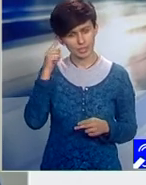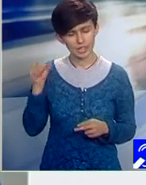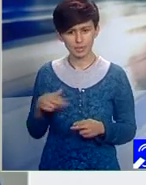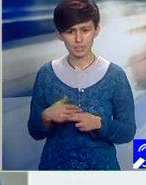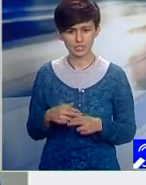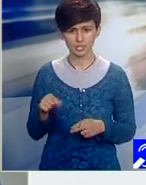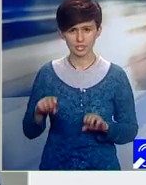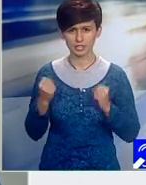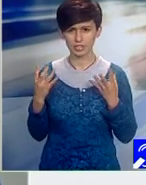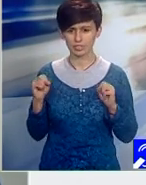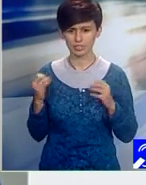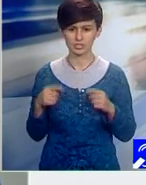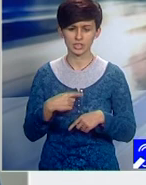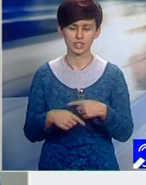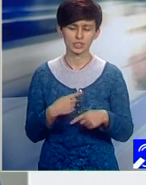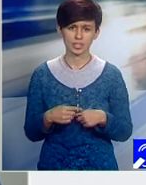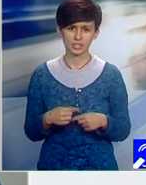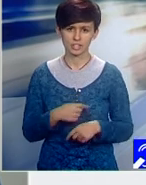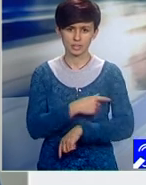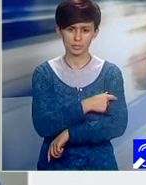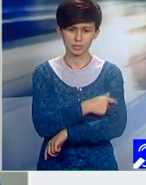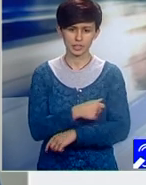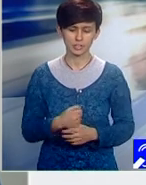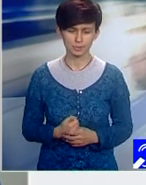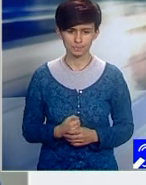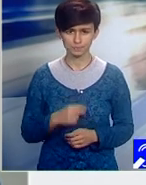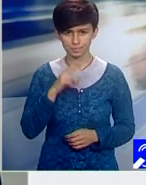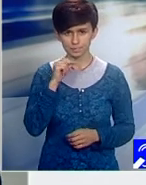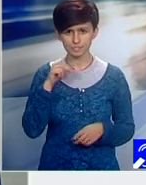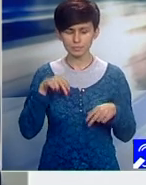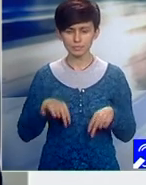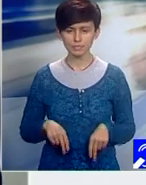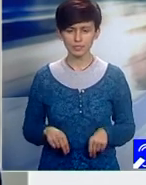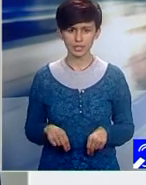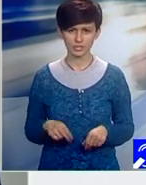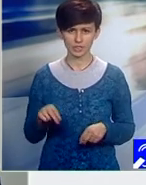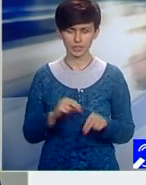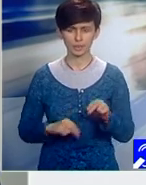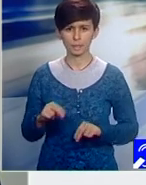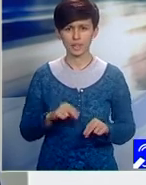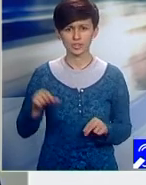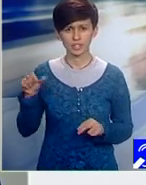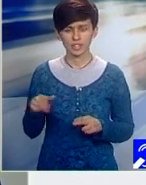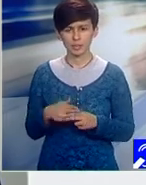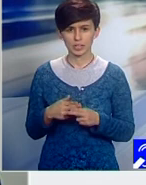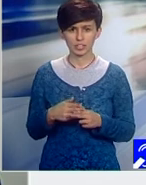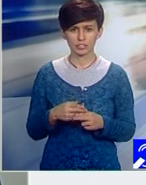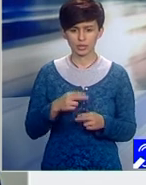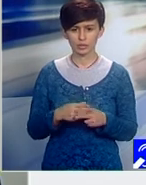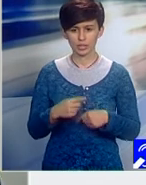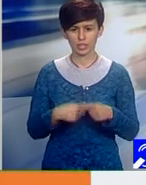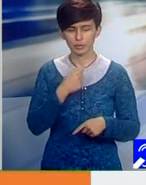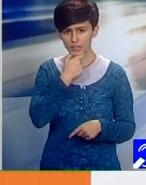sistemul managementului spitalelor. La telefon vorbim acum cu domnul Cezar Irimie, președintele Asociației Pacienților Cronici din România.